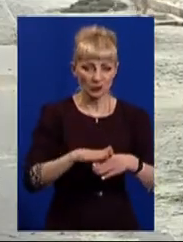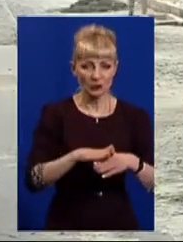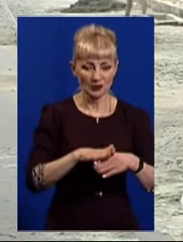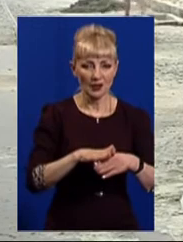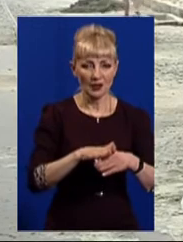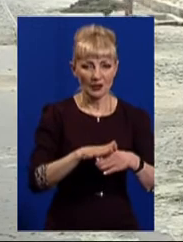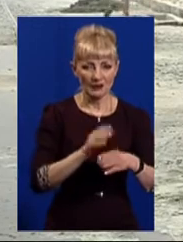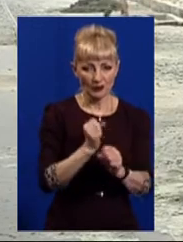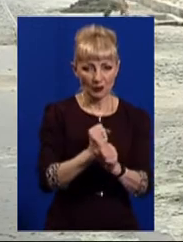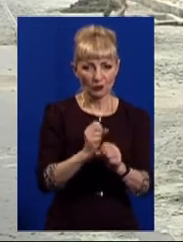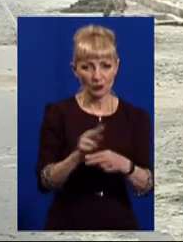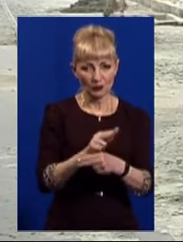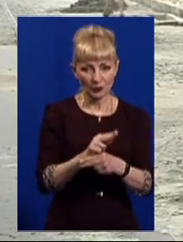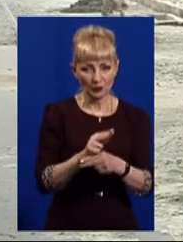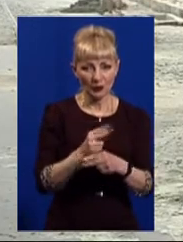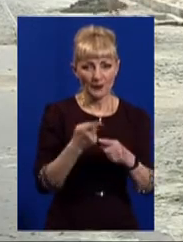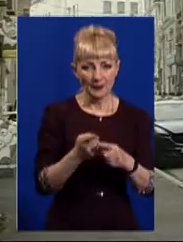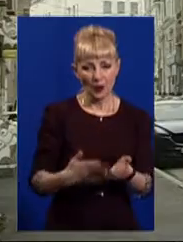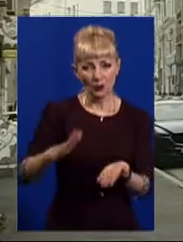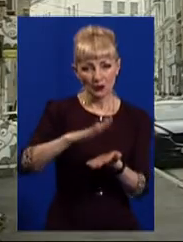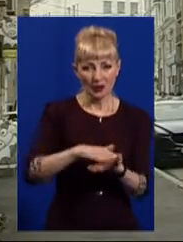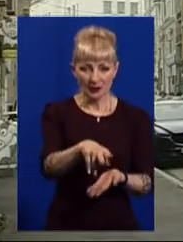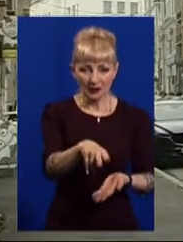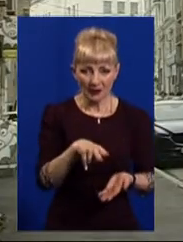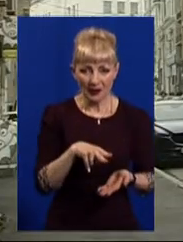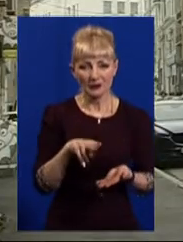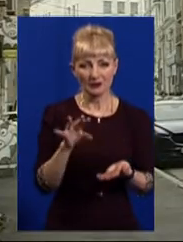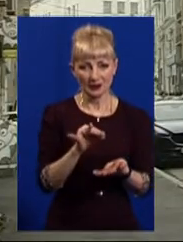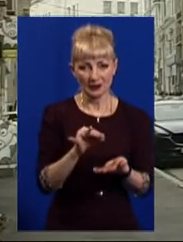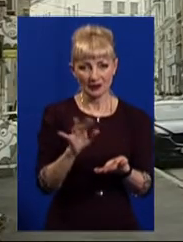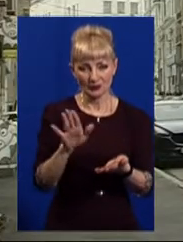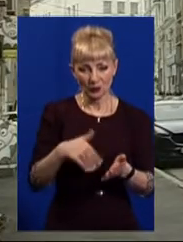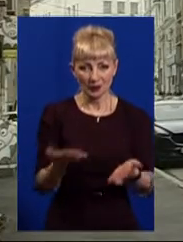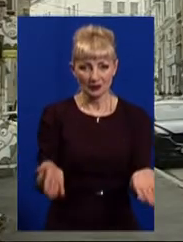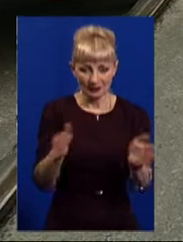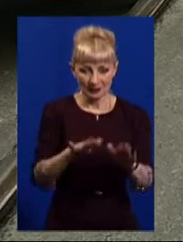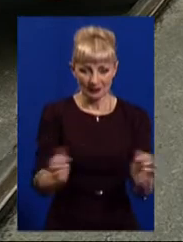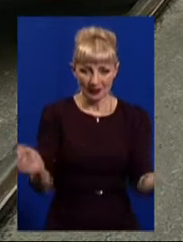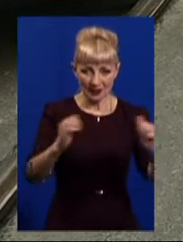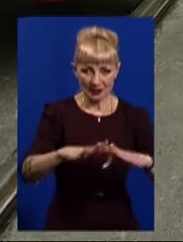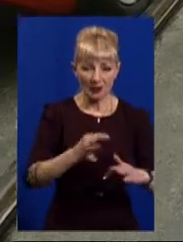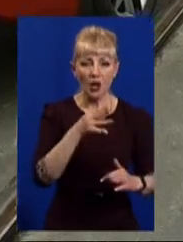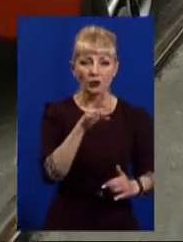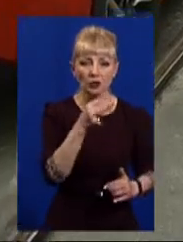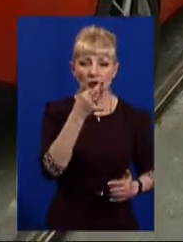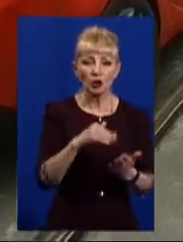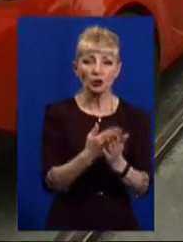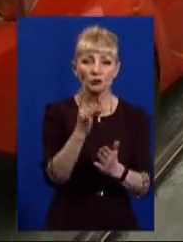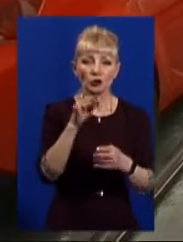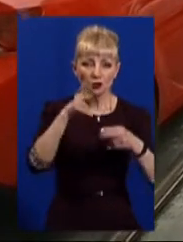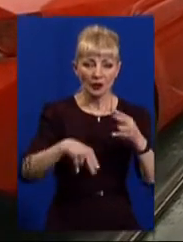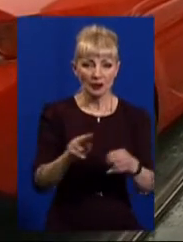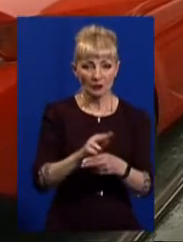Триває прокладання рейкових шляхів. Дорошенко назвав новий термін завершення ремонту – кінець жовтня.